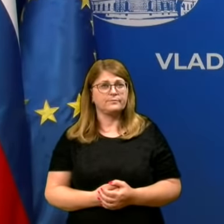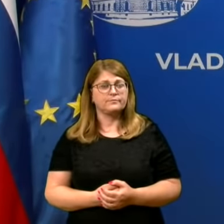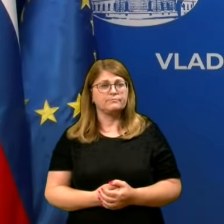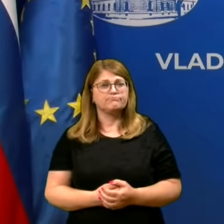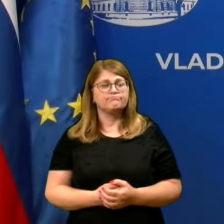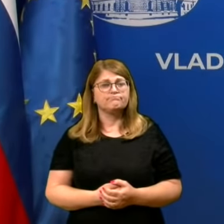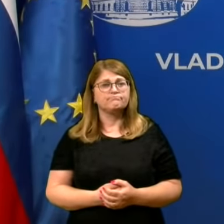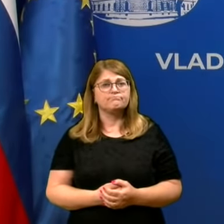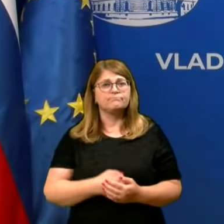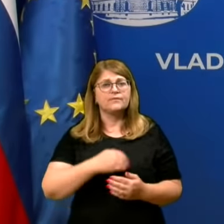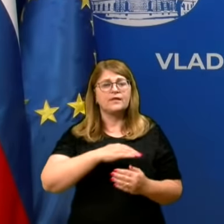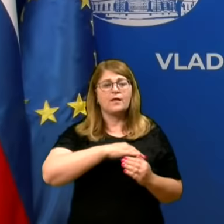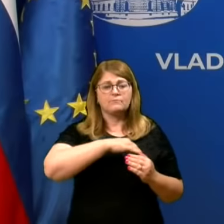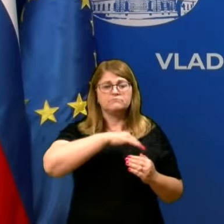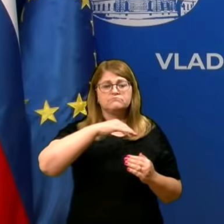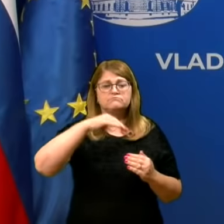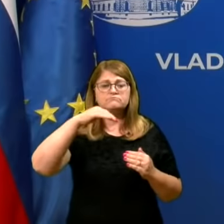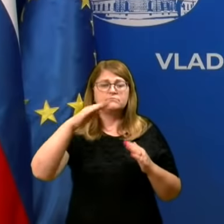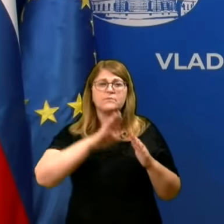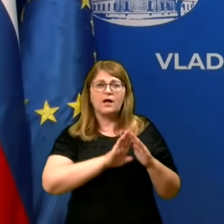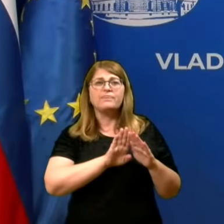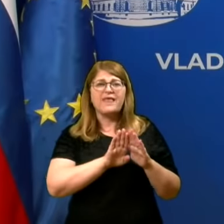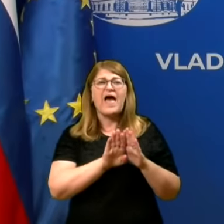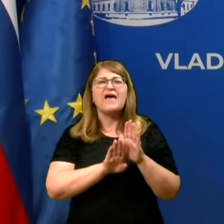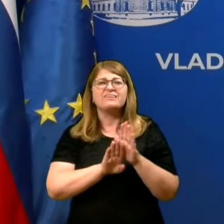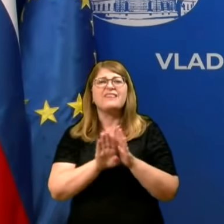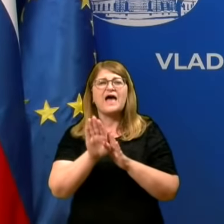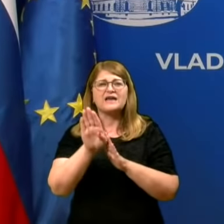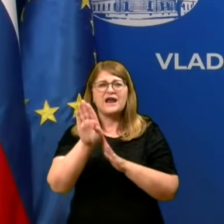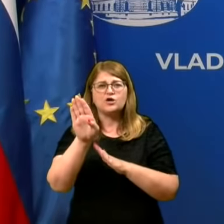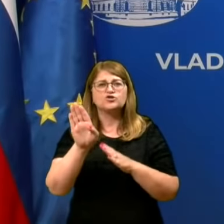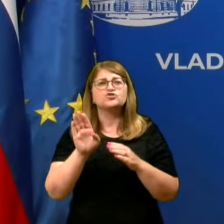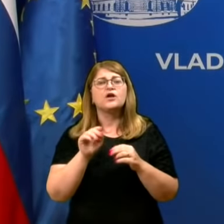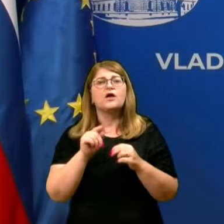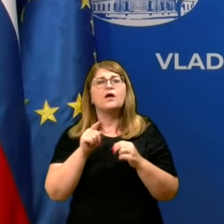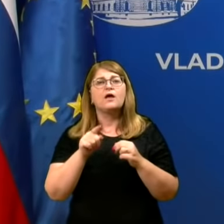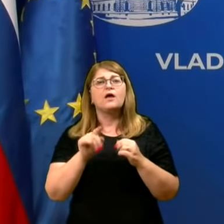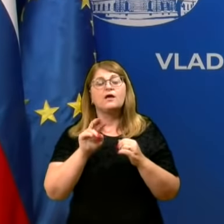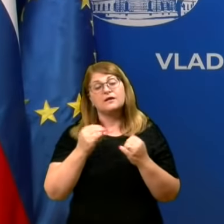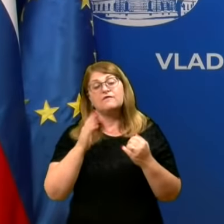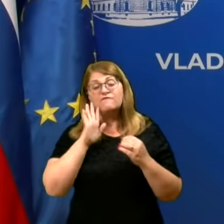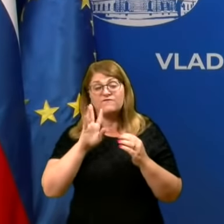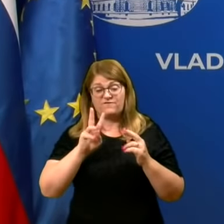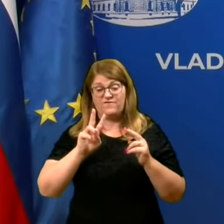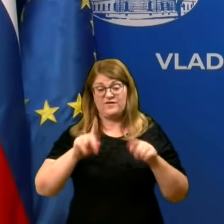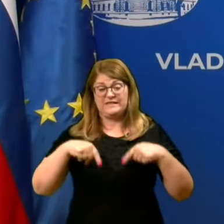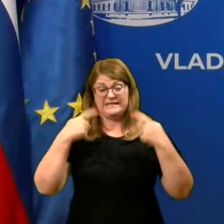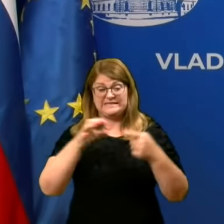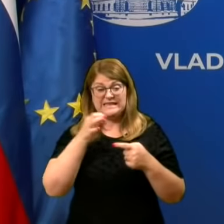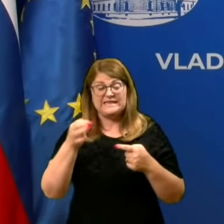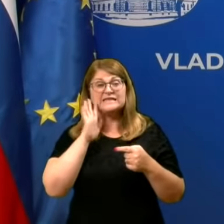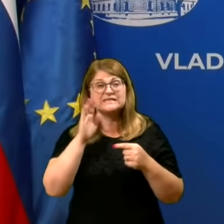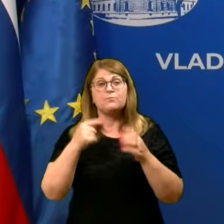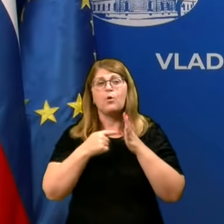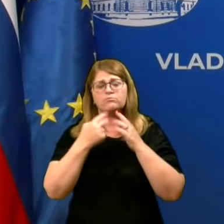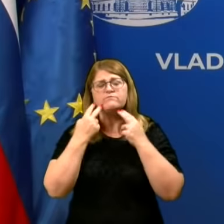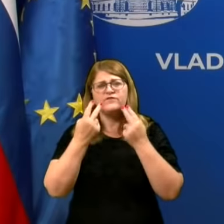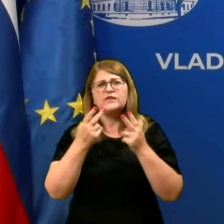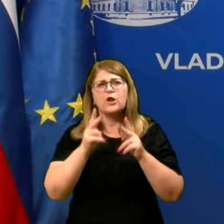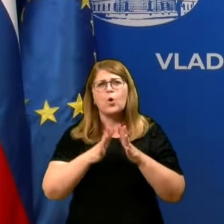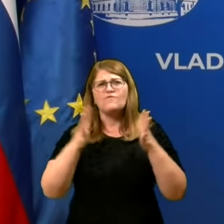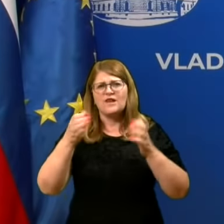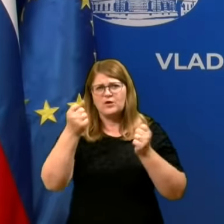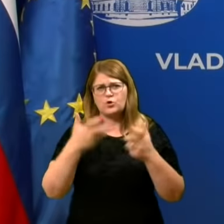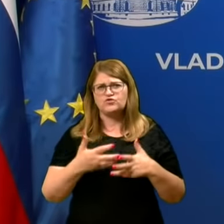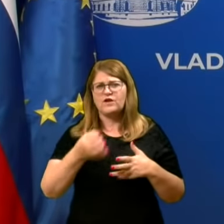Trend je v porastu, zelo pomembno bo sledeti v naslednjih dnev, kako bodo te številke. Če bomo uspeli